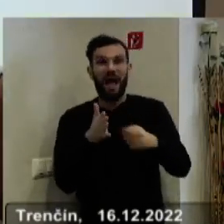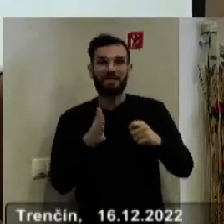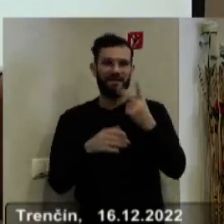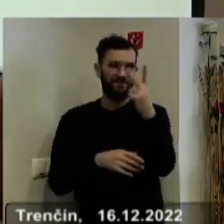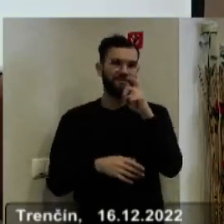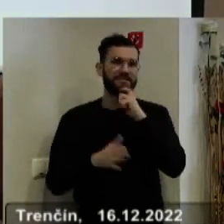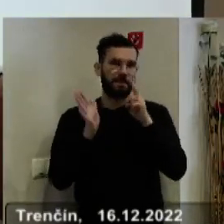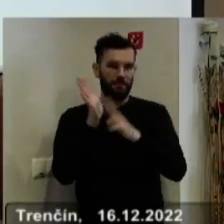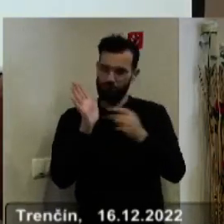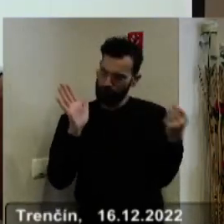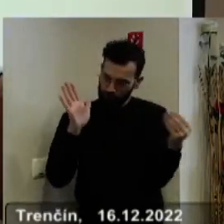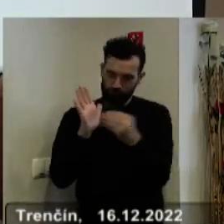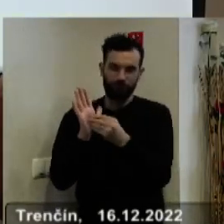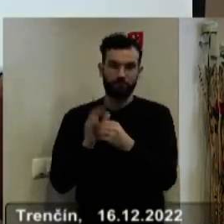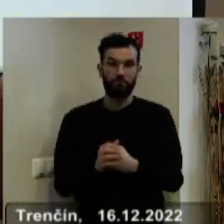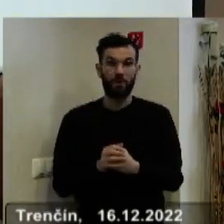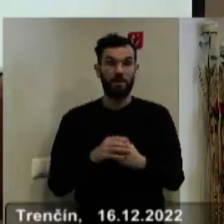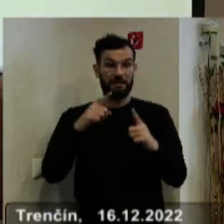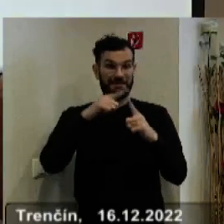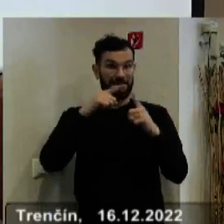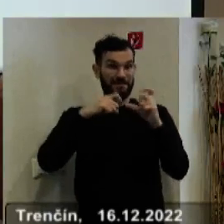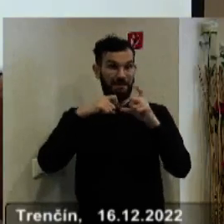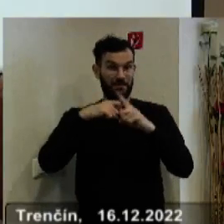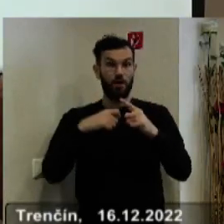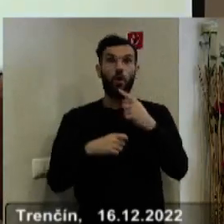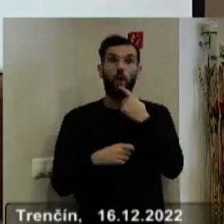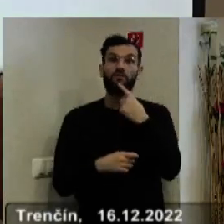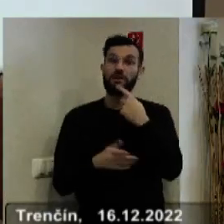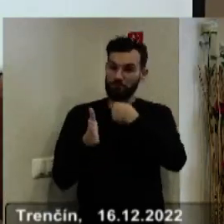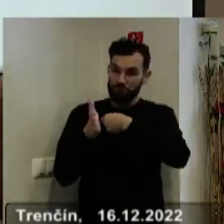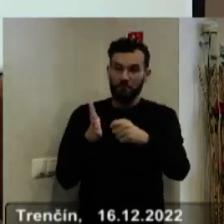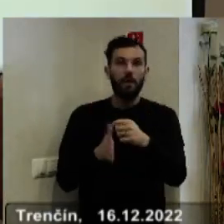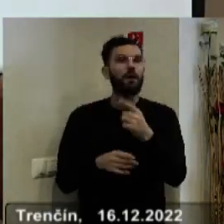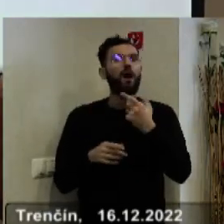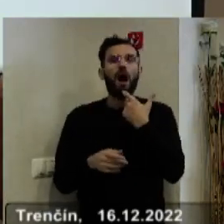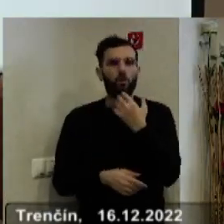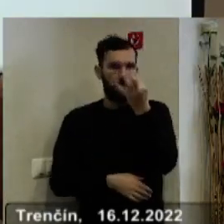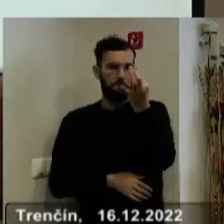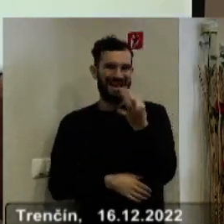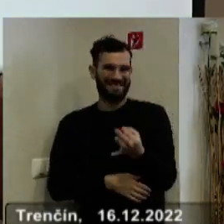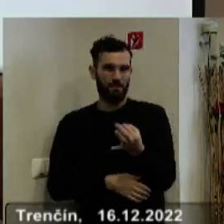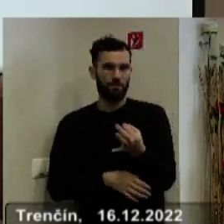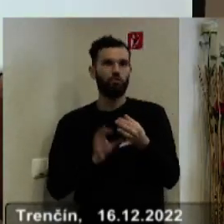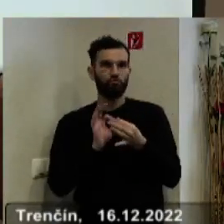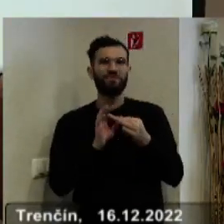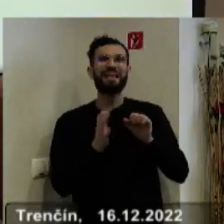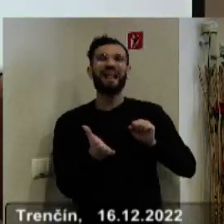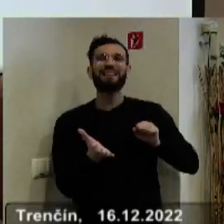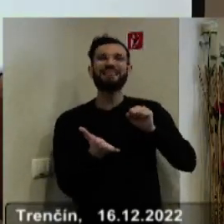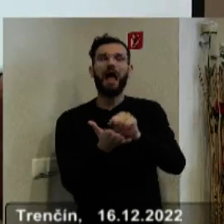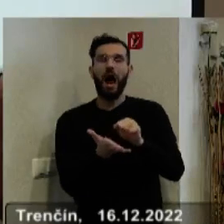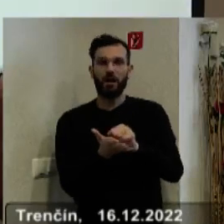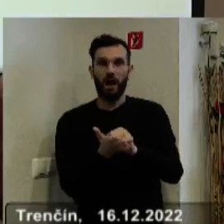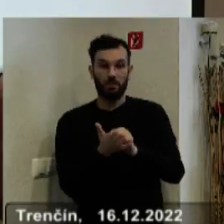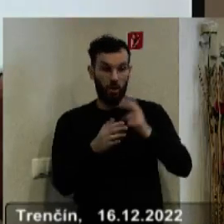všeobecne záväznom nariadení. Trenčanský samozprávny kraj určuje túto výšku úhrady percentom z ekonomicky oprávnených nákladov